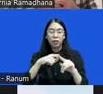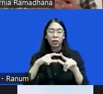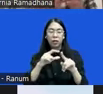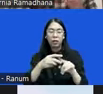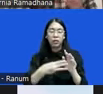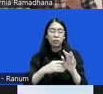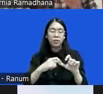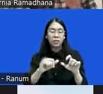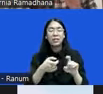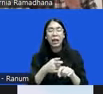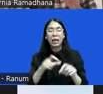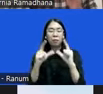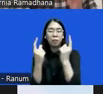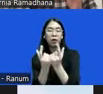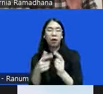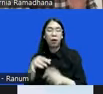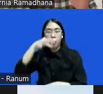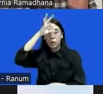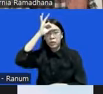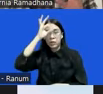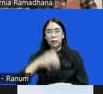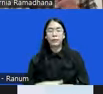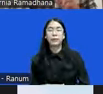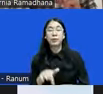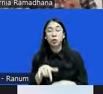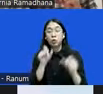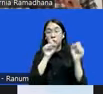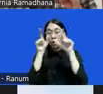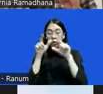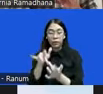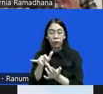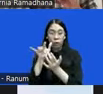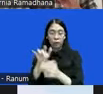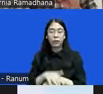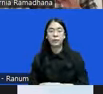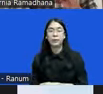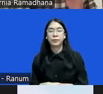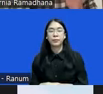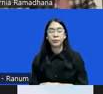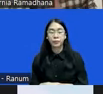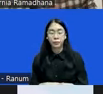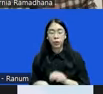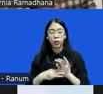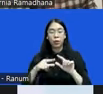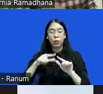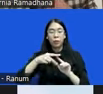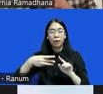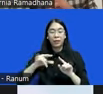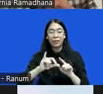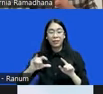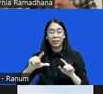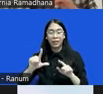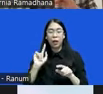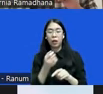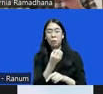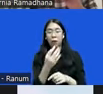kepolisian. Itu dalam konteks formal, teman-teman. Lalu dalam konteks material ada beberapa poin yang saya